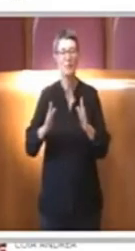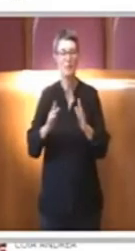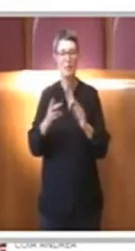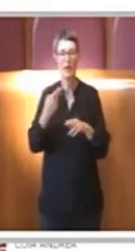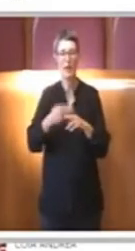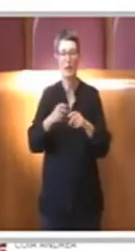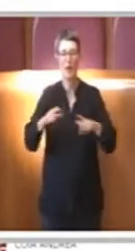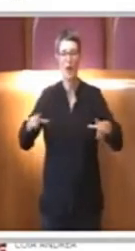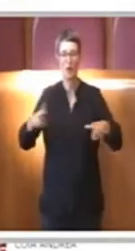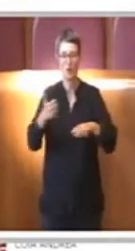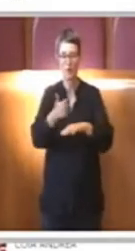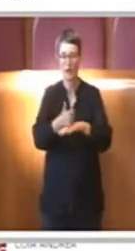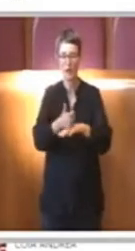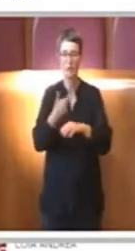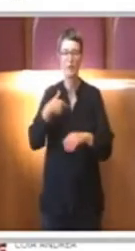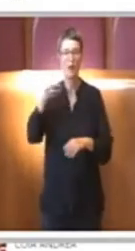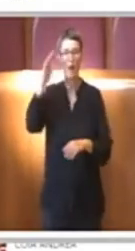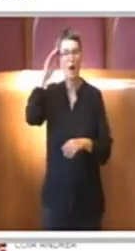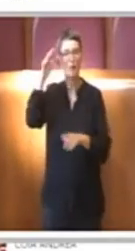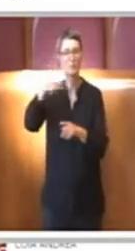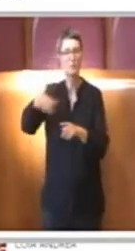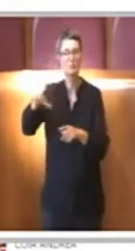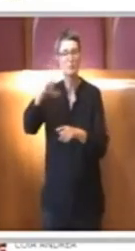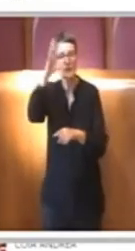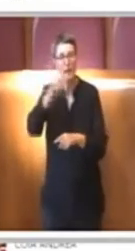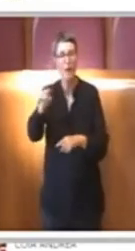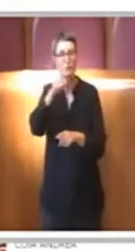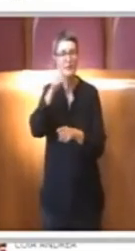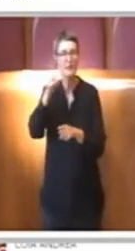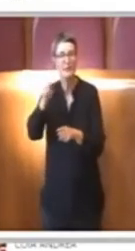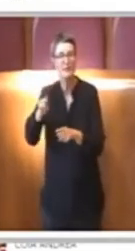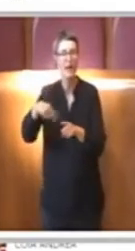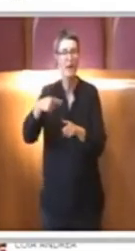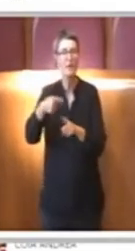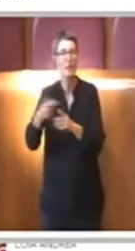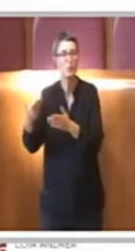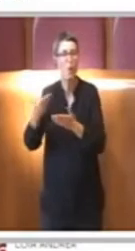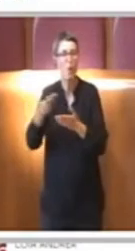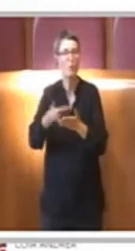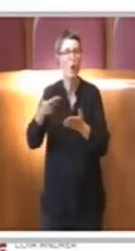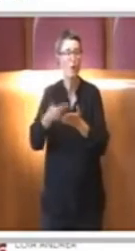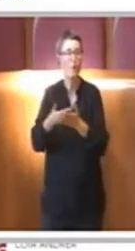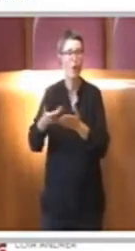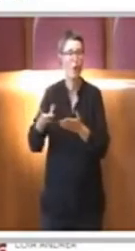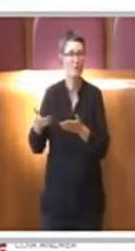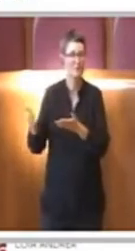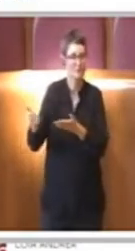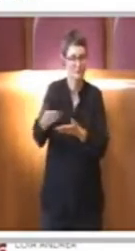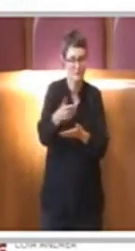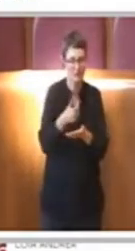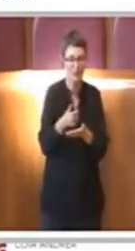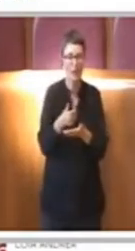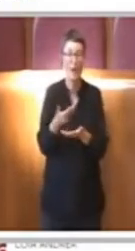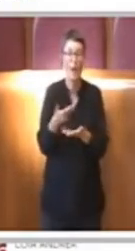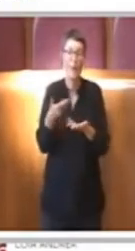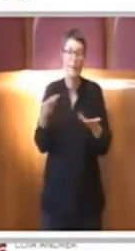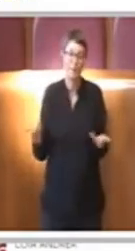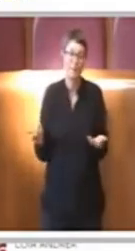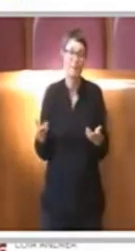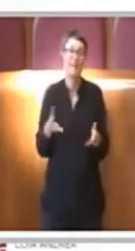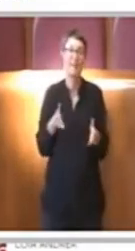valorizzarne le proposte considerando che comunque anche questo settore è un settore già in crisi